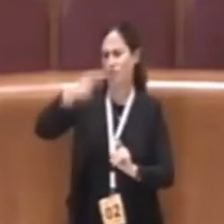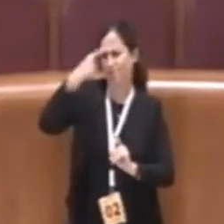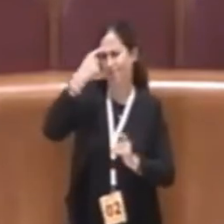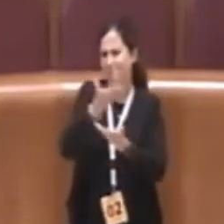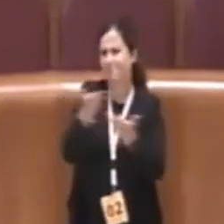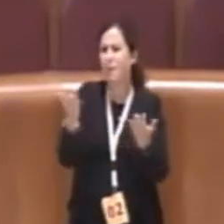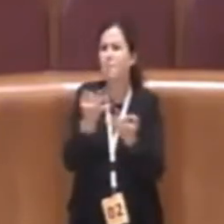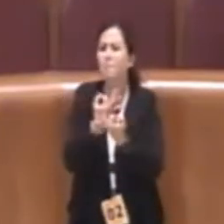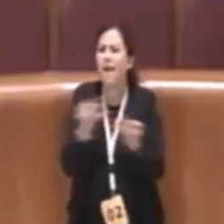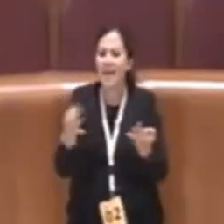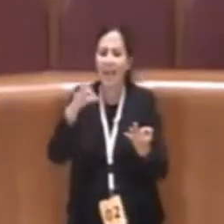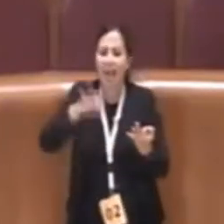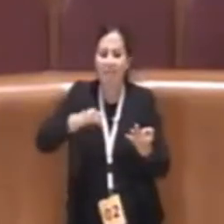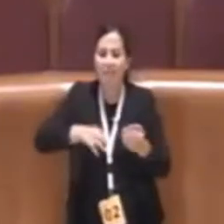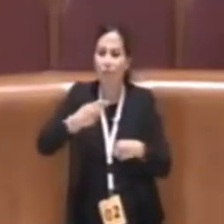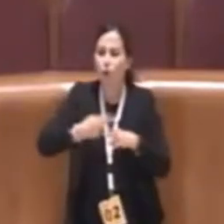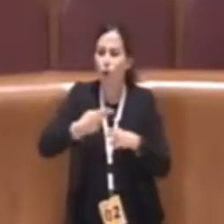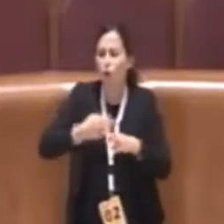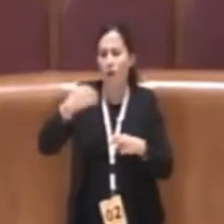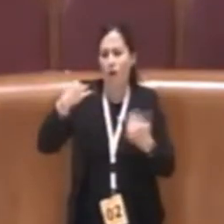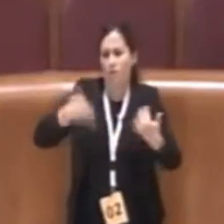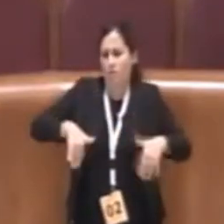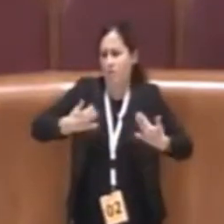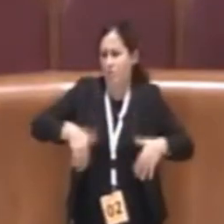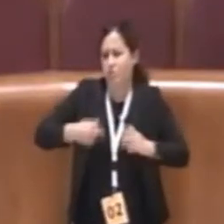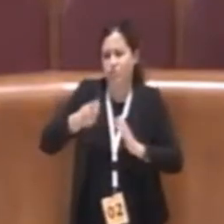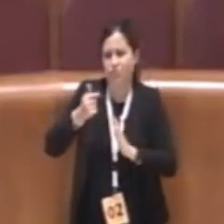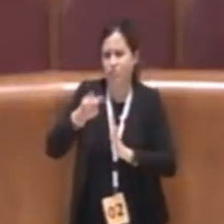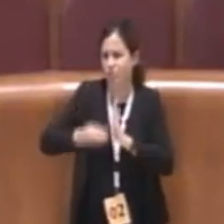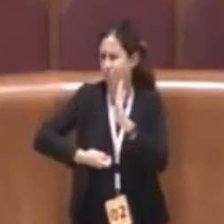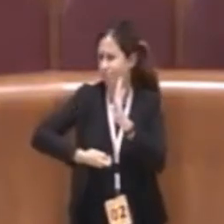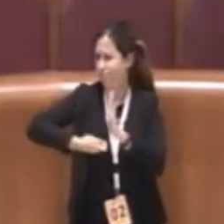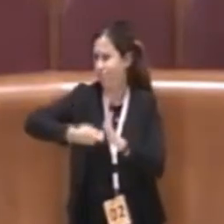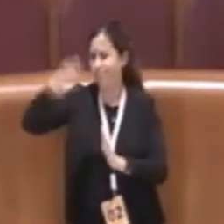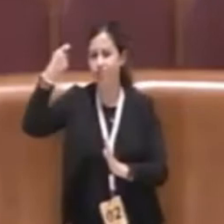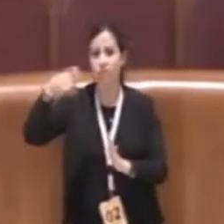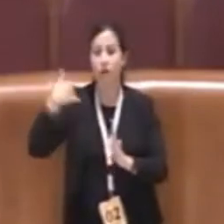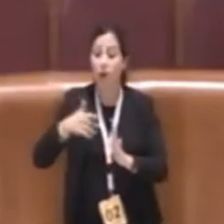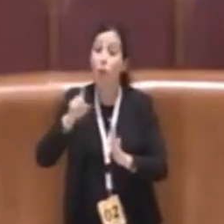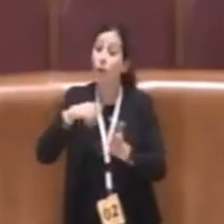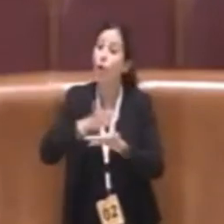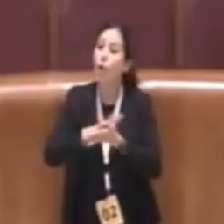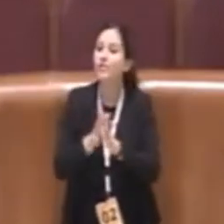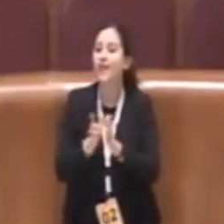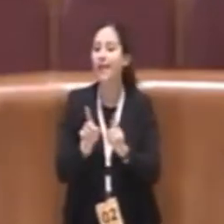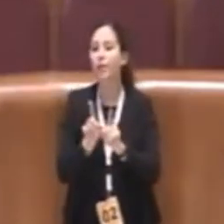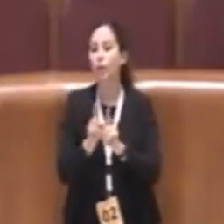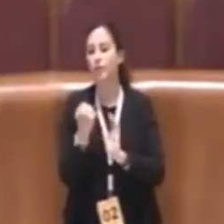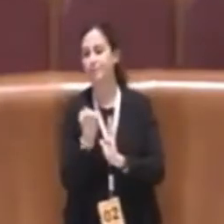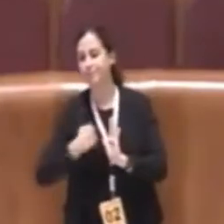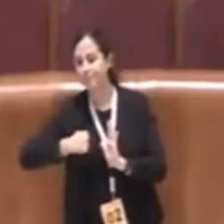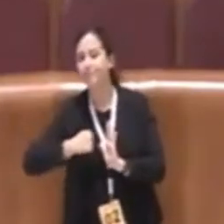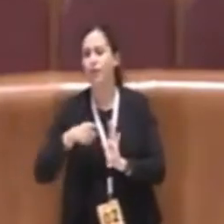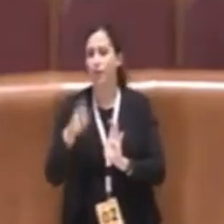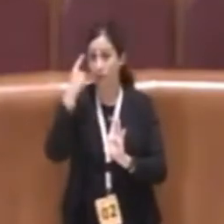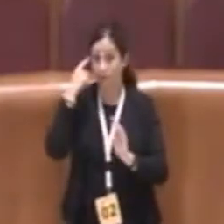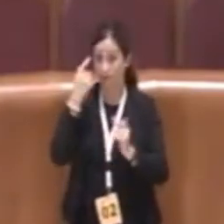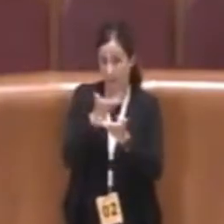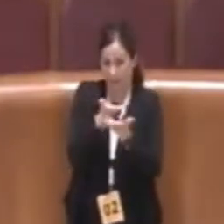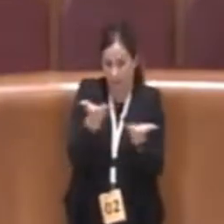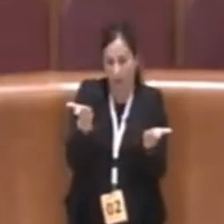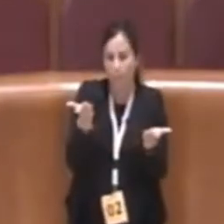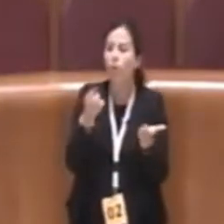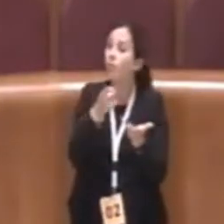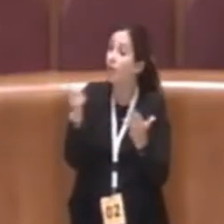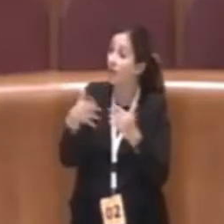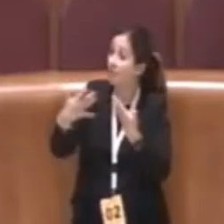magari non sempre con contratti registrati l'avete fatto? allora sinceramente io tutte le accuse